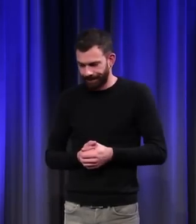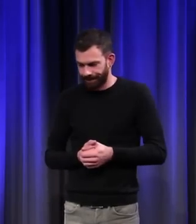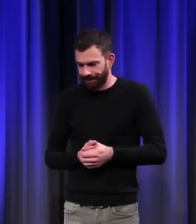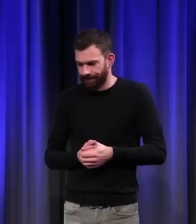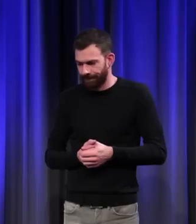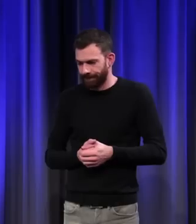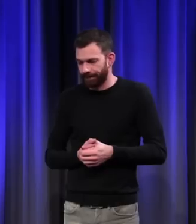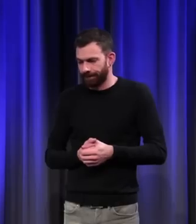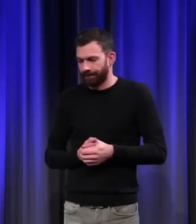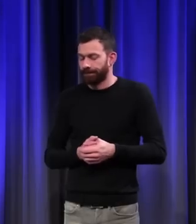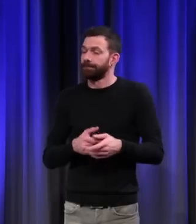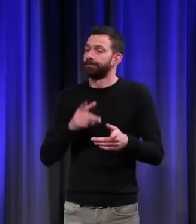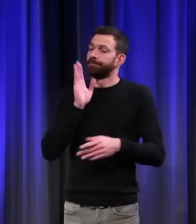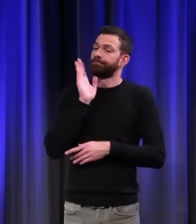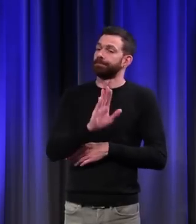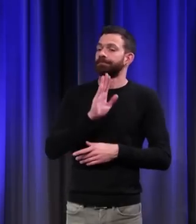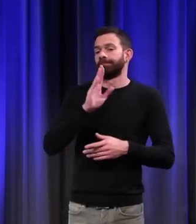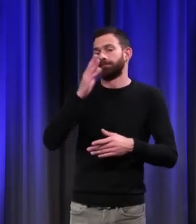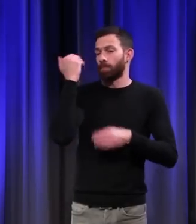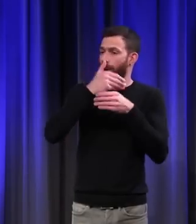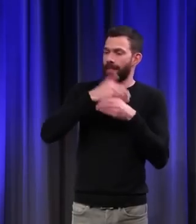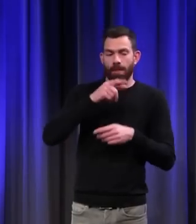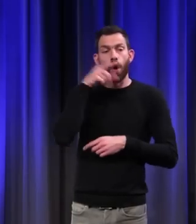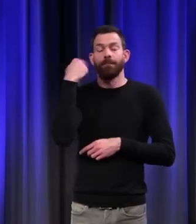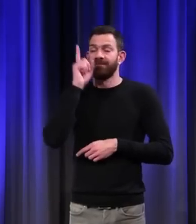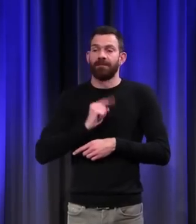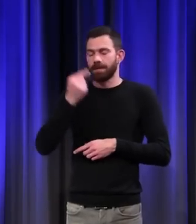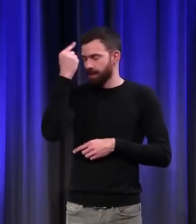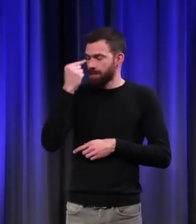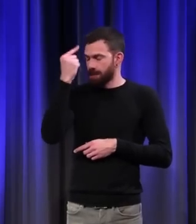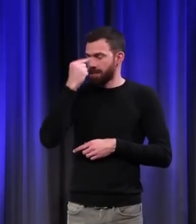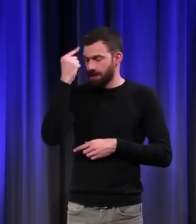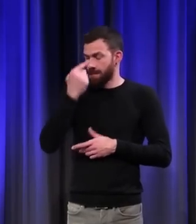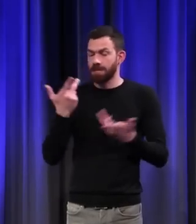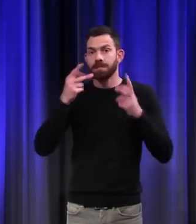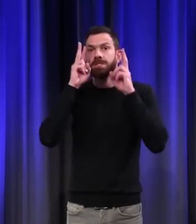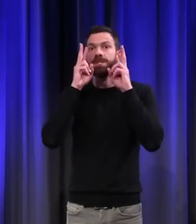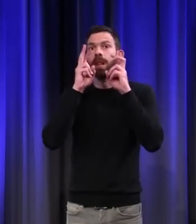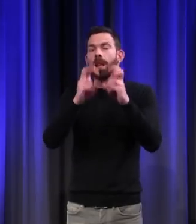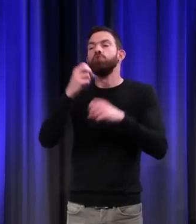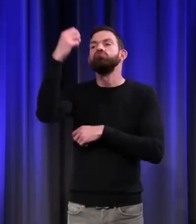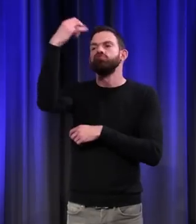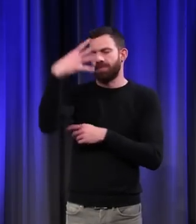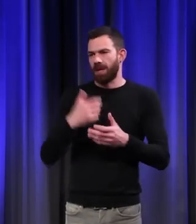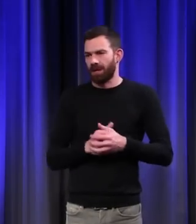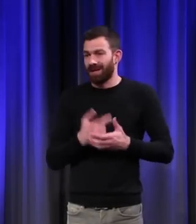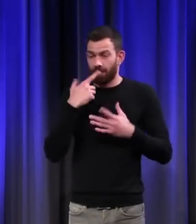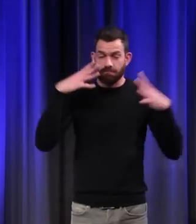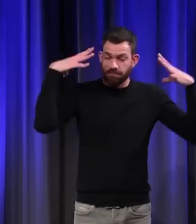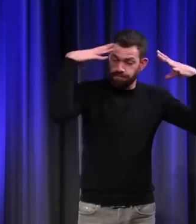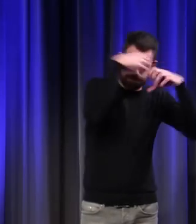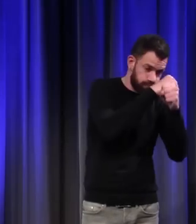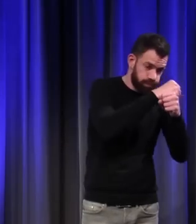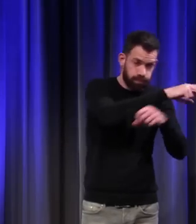pour les hommes et pour les femmes du Moyen Âge, c'est la quête de la lumière. On a peur des ténèbres, on a